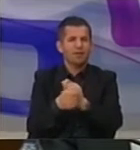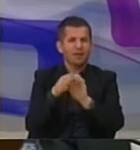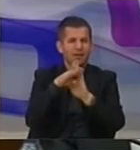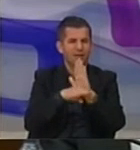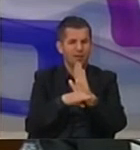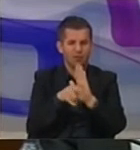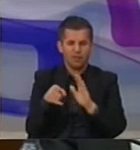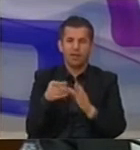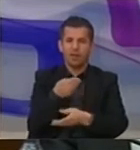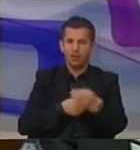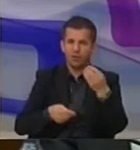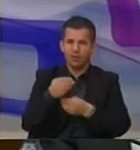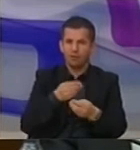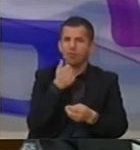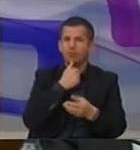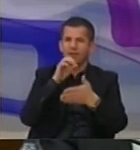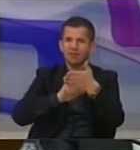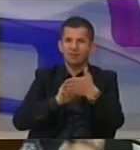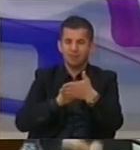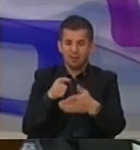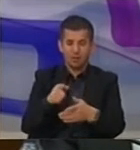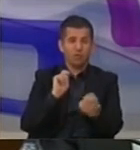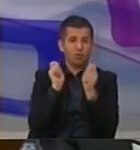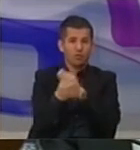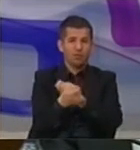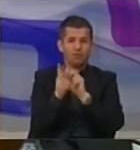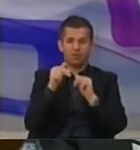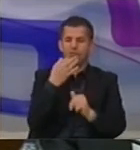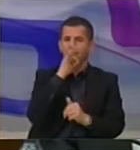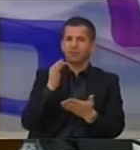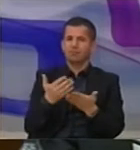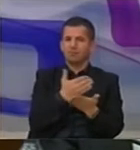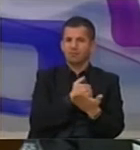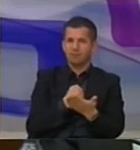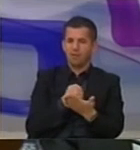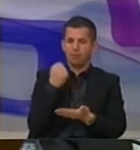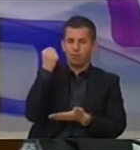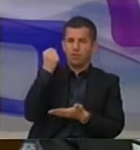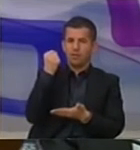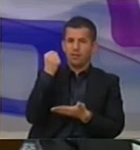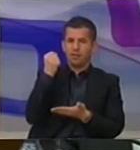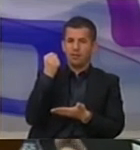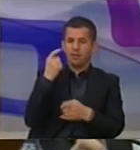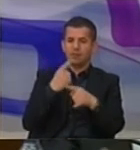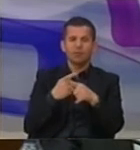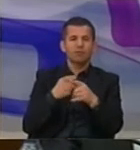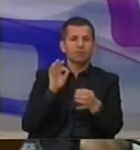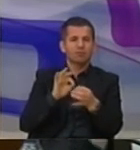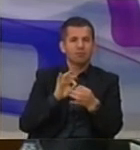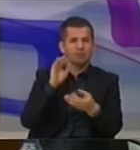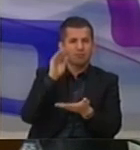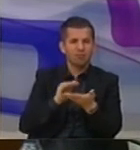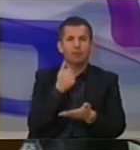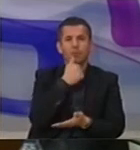që përmes të ty, përmes kësaj reformet, bët rritet e hyra vëtë përgjithshme në budget, kras në bajtjes e niveleve të ullët